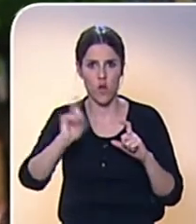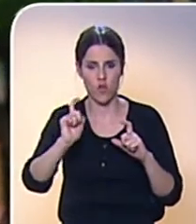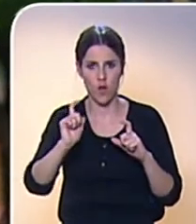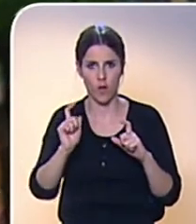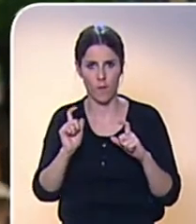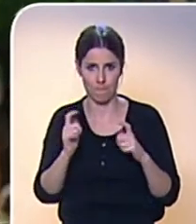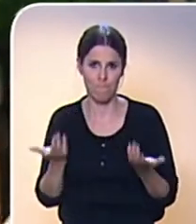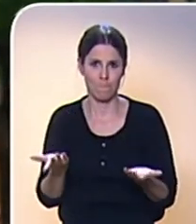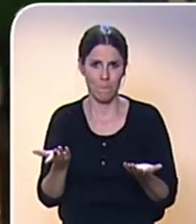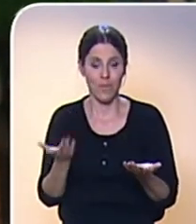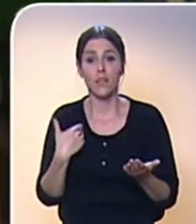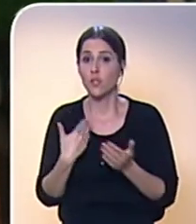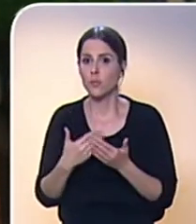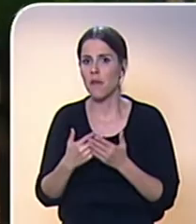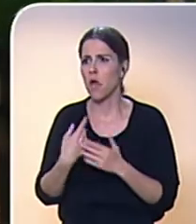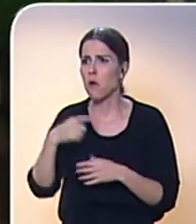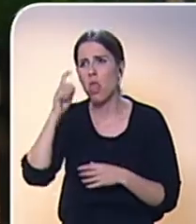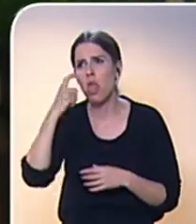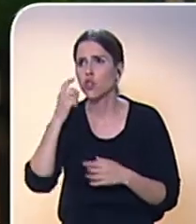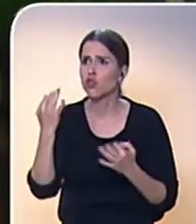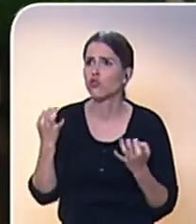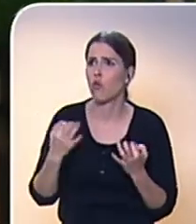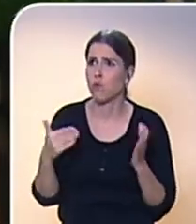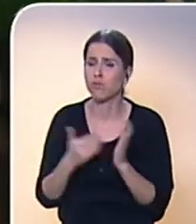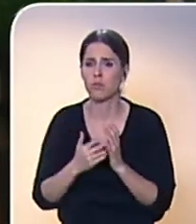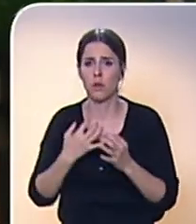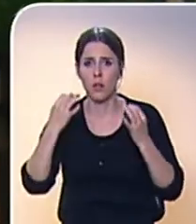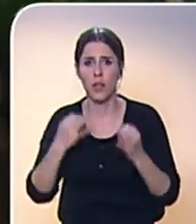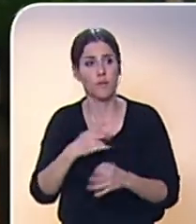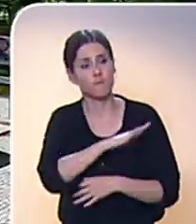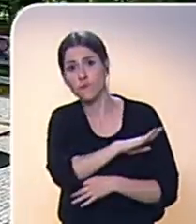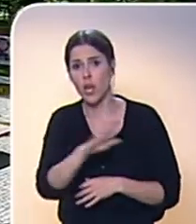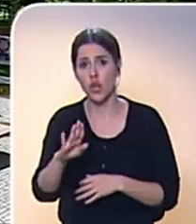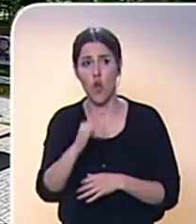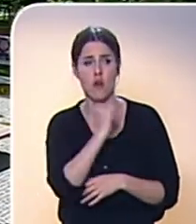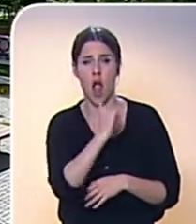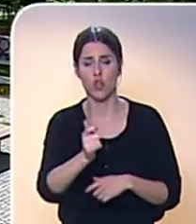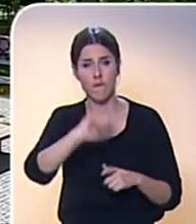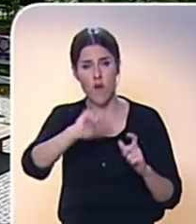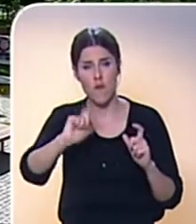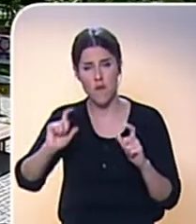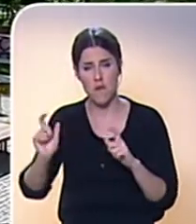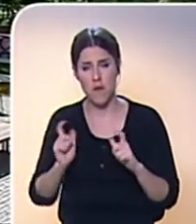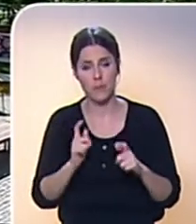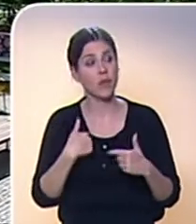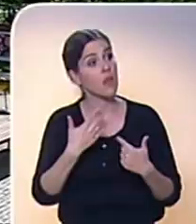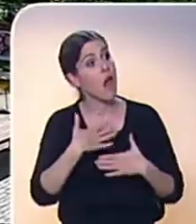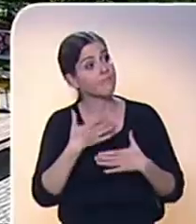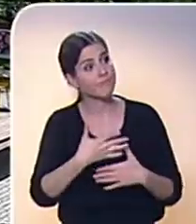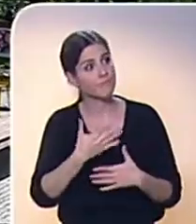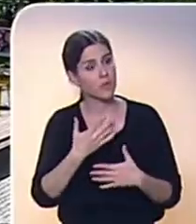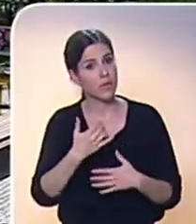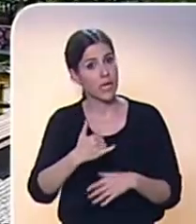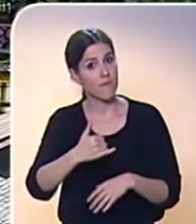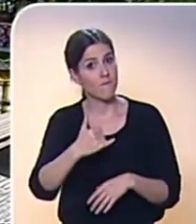práce, přemýšlet o tom, co fotí, ale fotíme opravdu denně a všechno. Já s nama musím říct, že mám ve svém mobilním telefonu zhruba